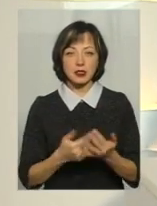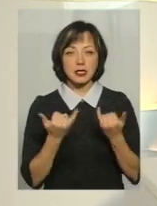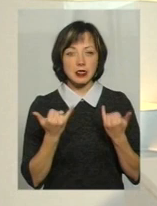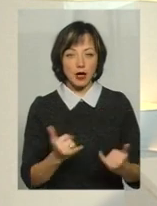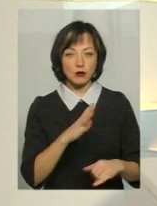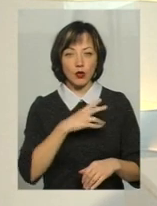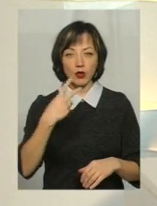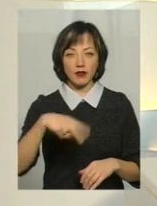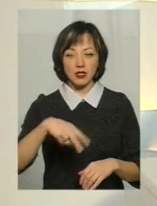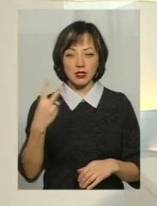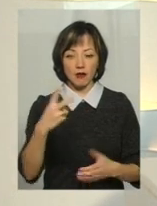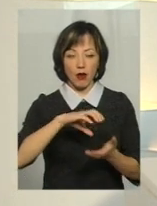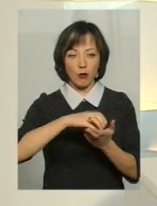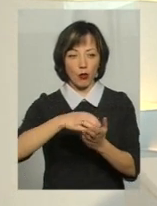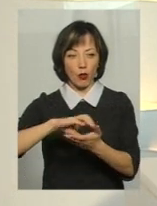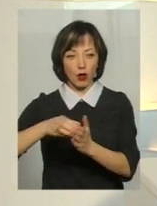22 блоки,